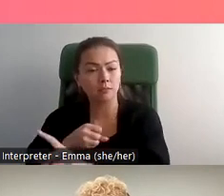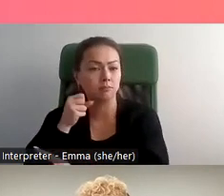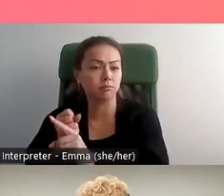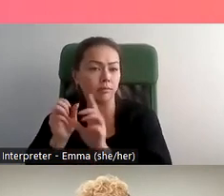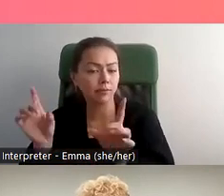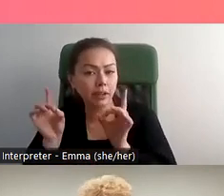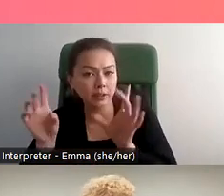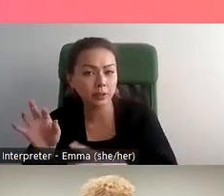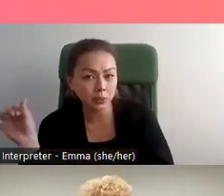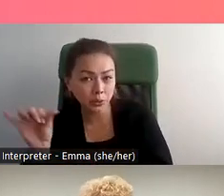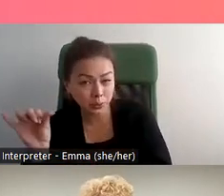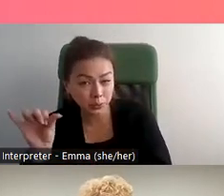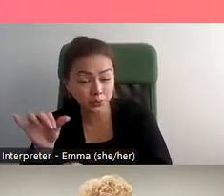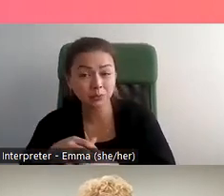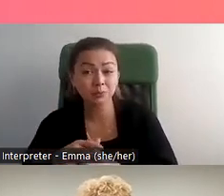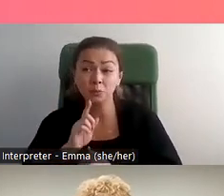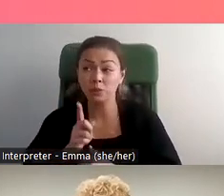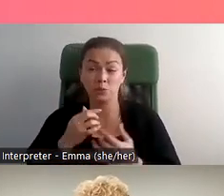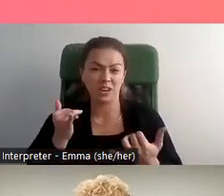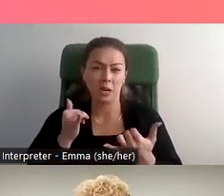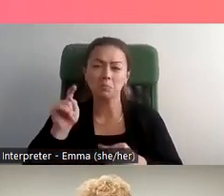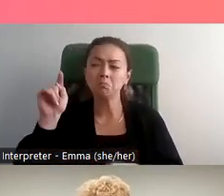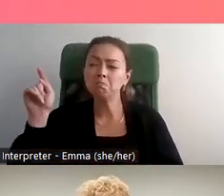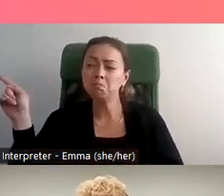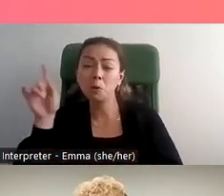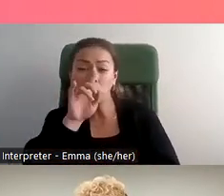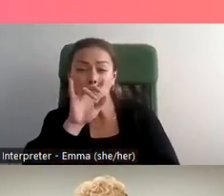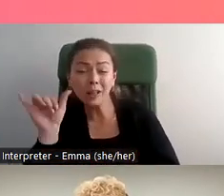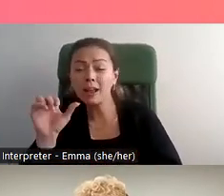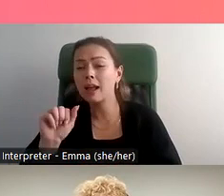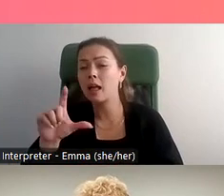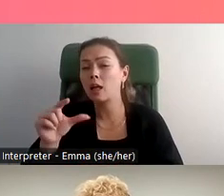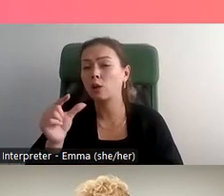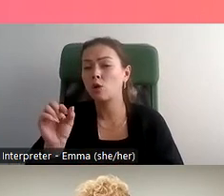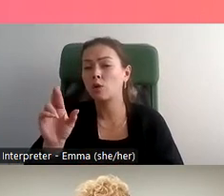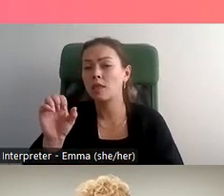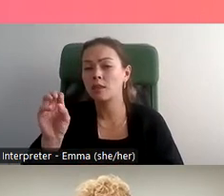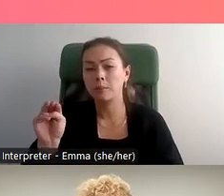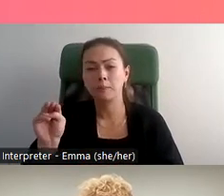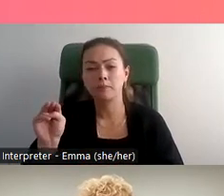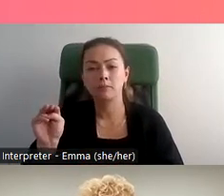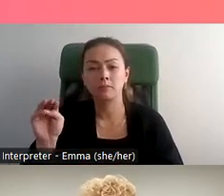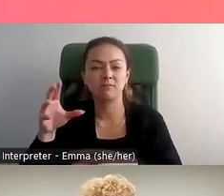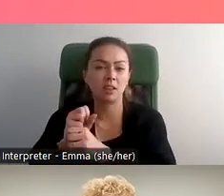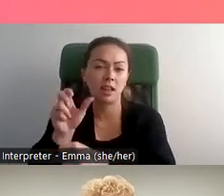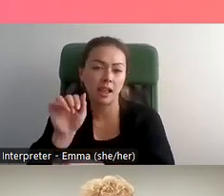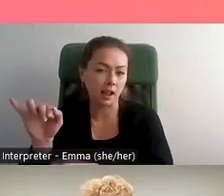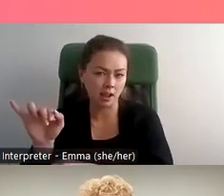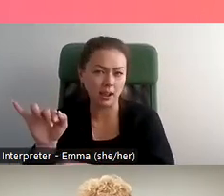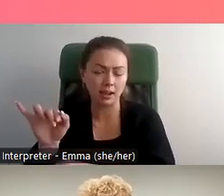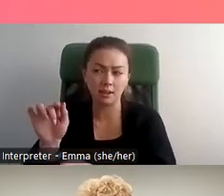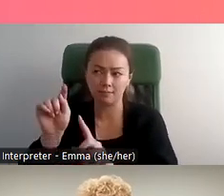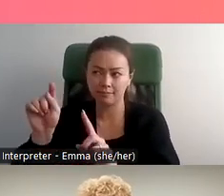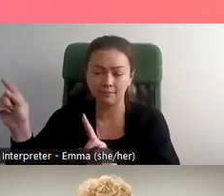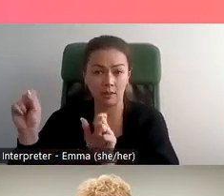violence. Il y a plusieurs façons par laquelle cela se manifeste. Par exemple, l'algorithme, les algorithmes et l